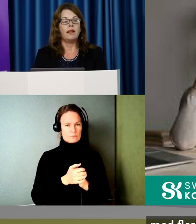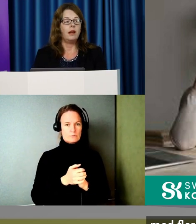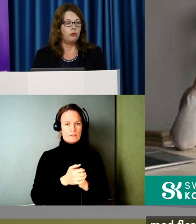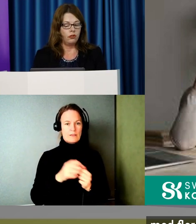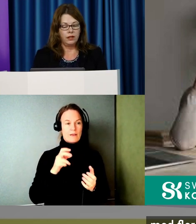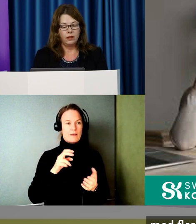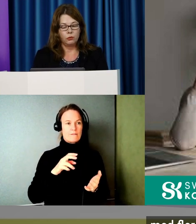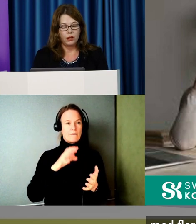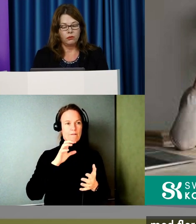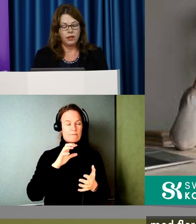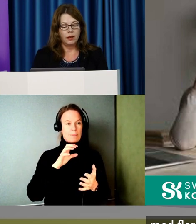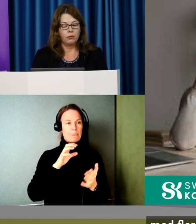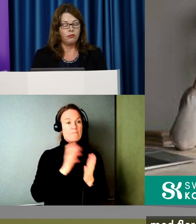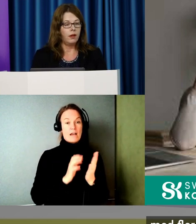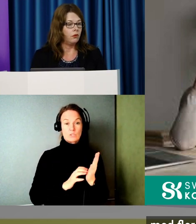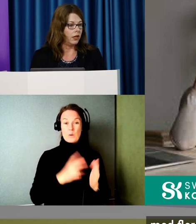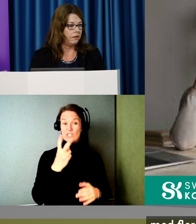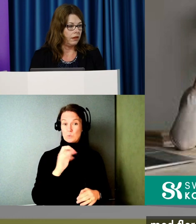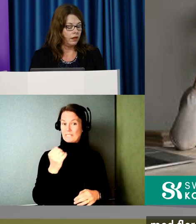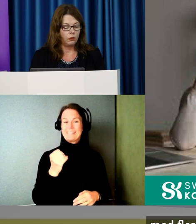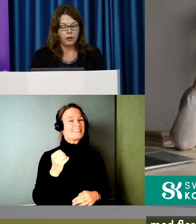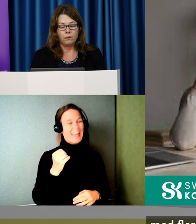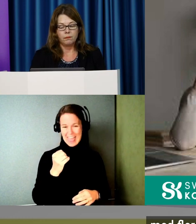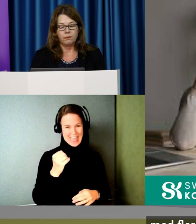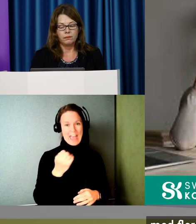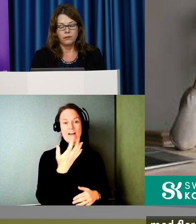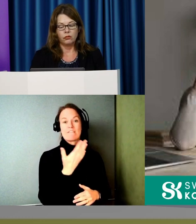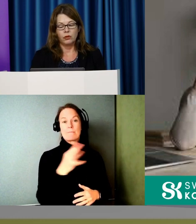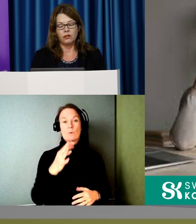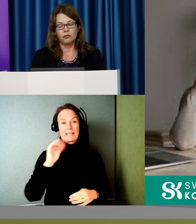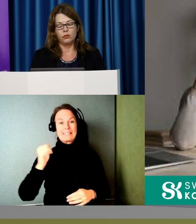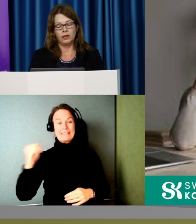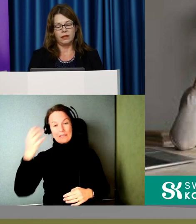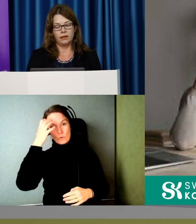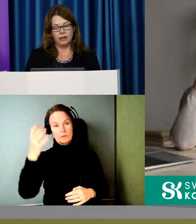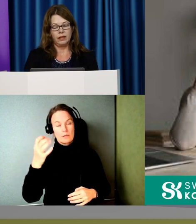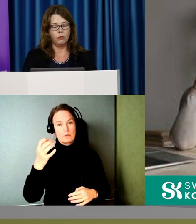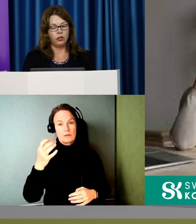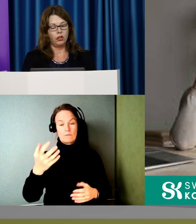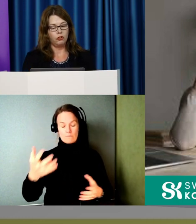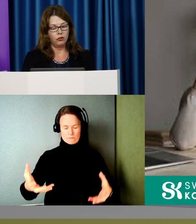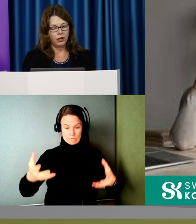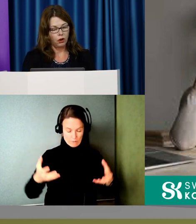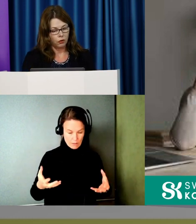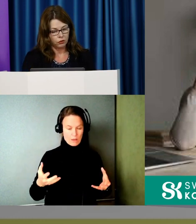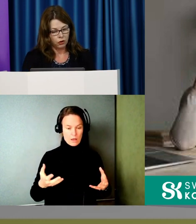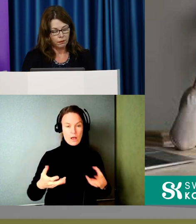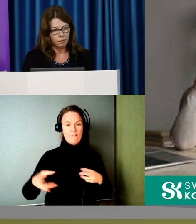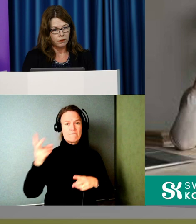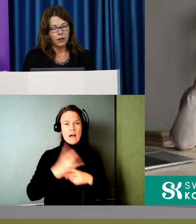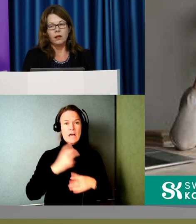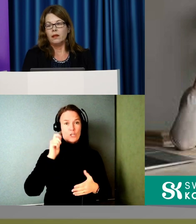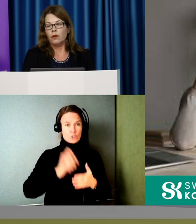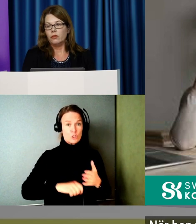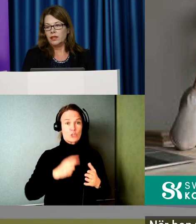Fakturan är inte heller på 29 kronor, utan den är på 599 kronor. Så hon har alltså fått ett mycket dyrare avtal.